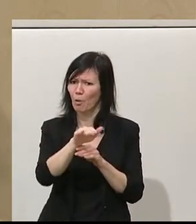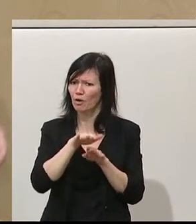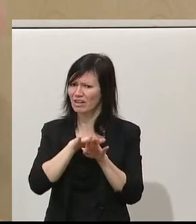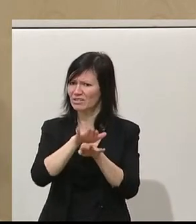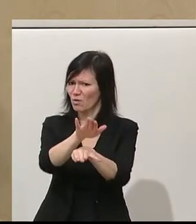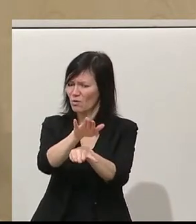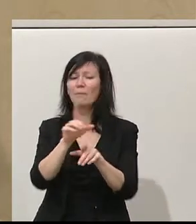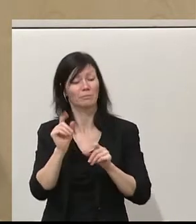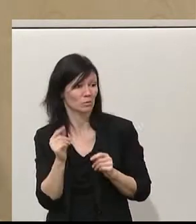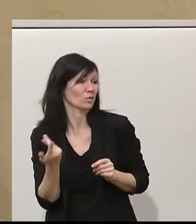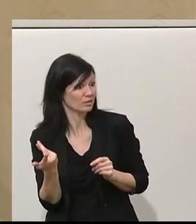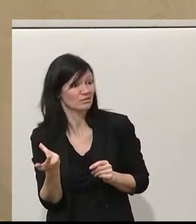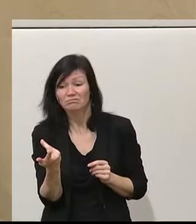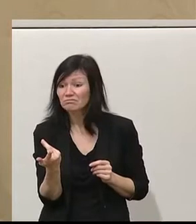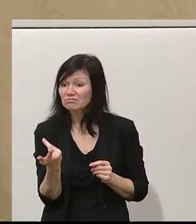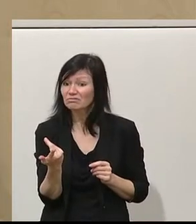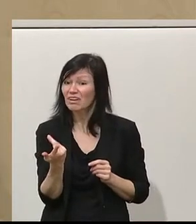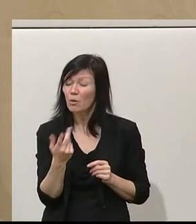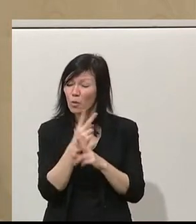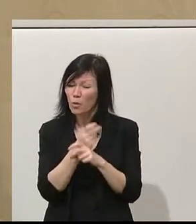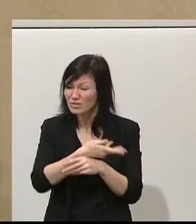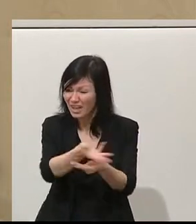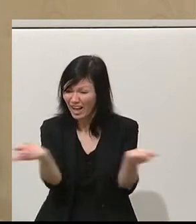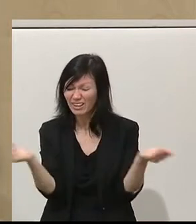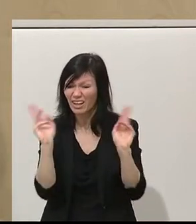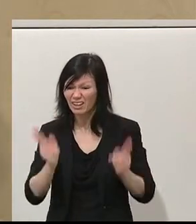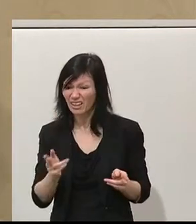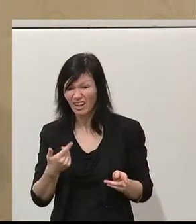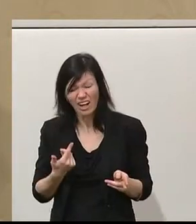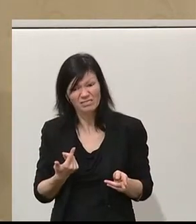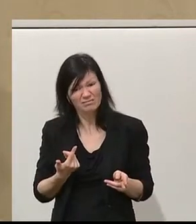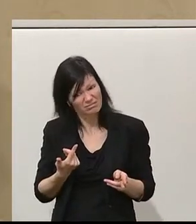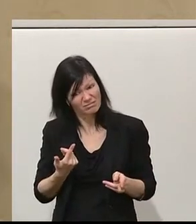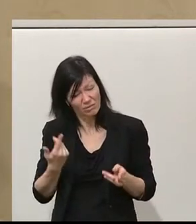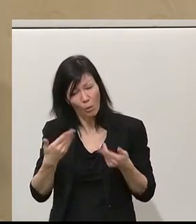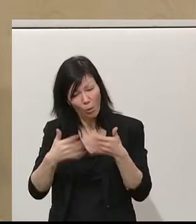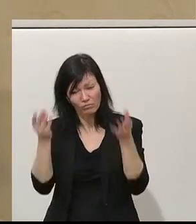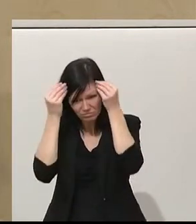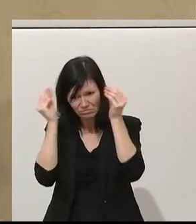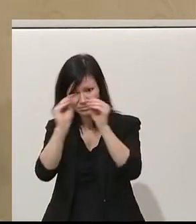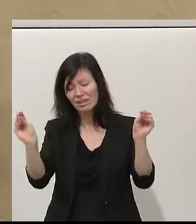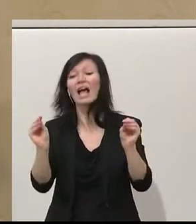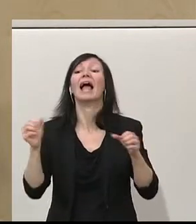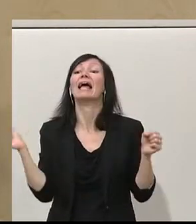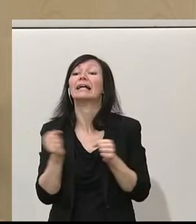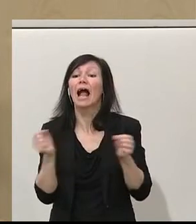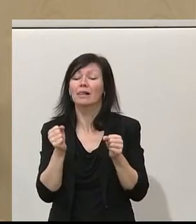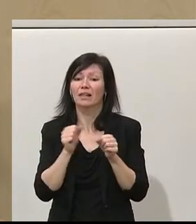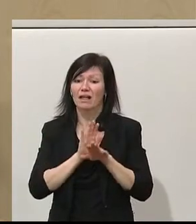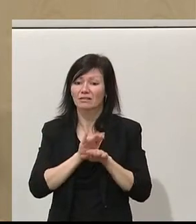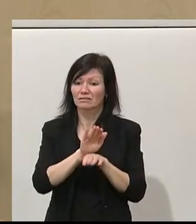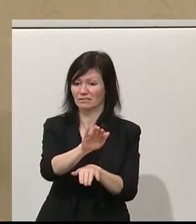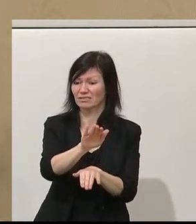Ich kann den Österreicherinnen und Österreichern sagen, dass das so nicht der Fall sein wird, weil solange sie die kalte Progression nicht abschaffen, solange sie